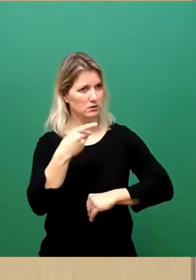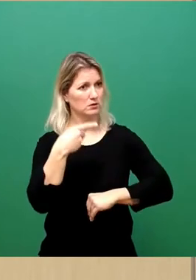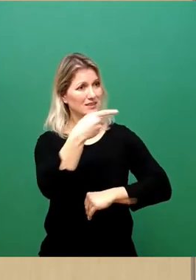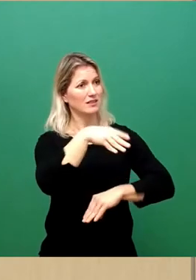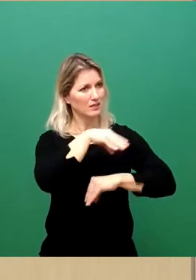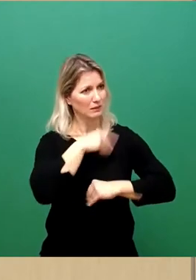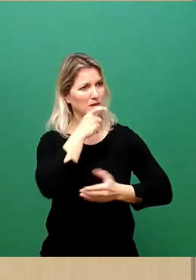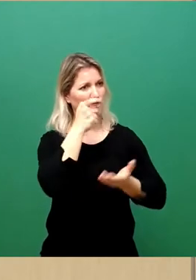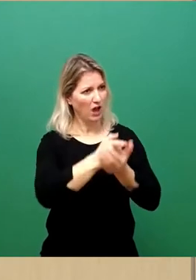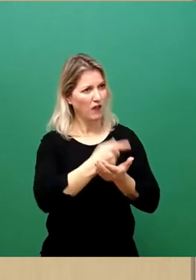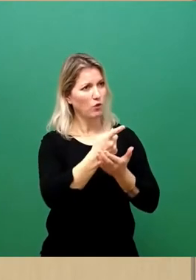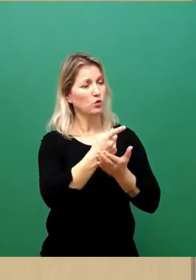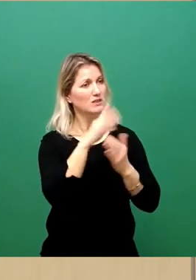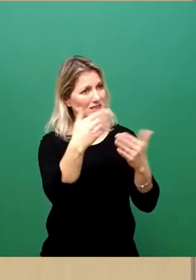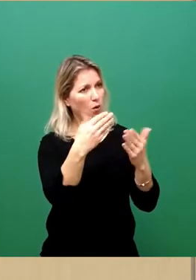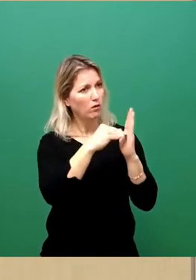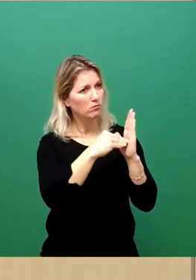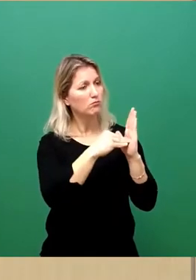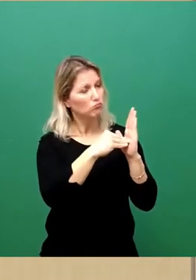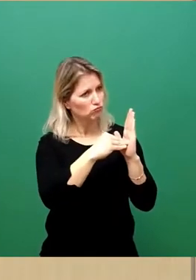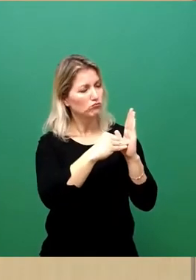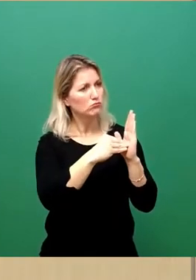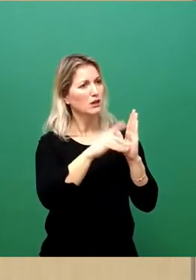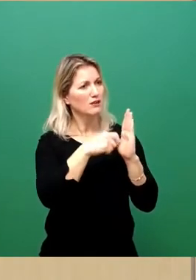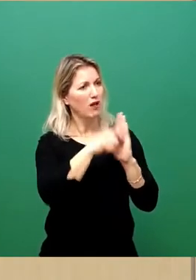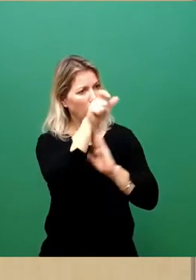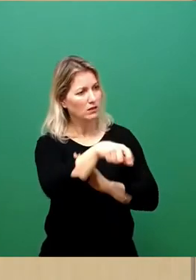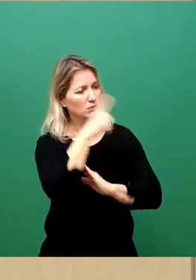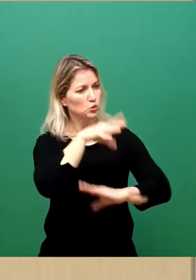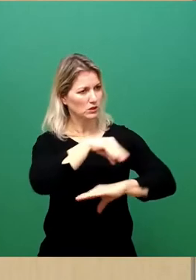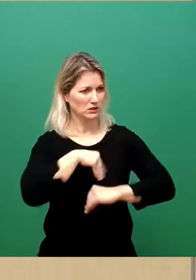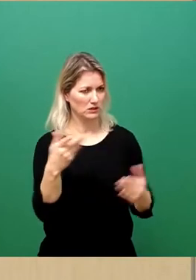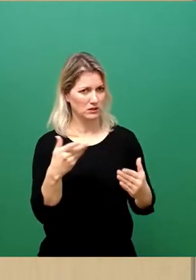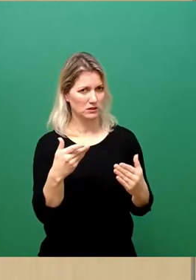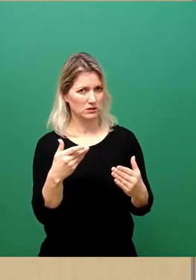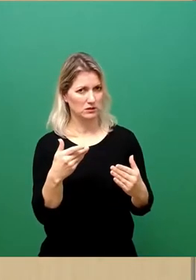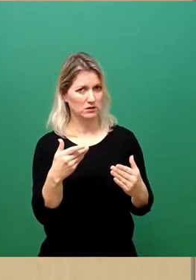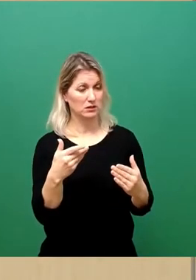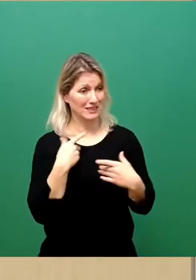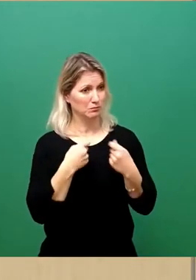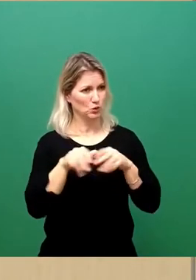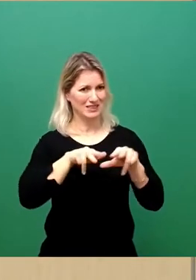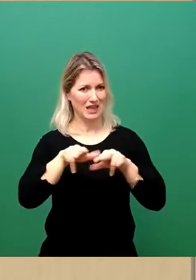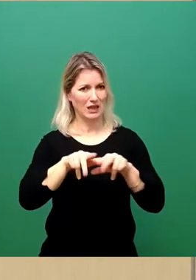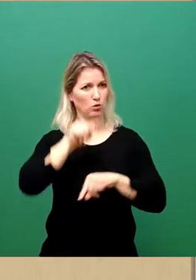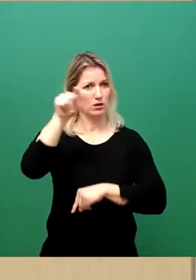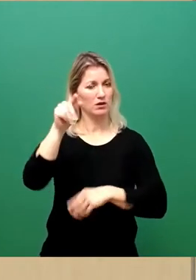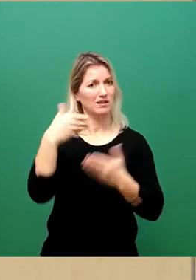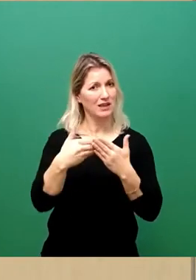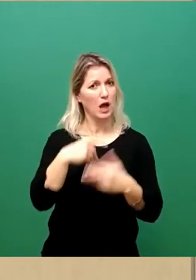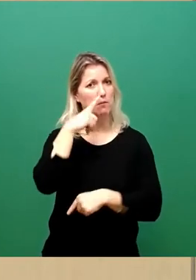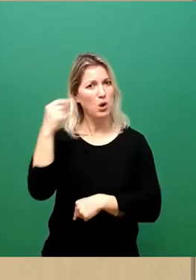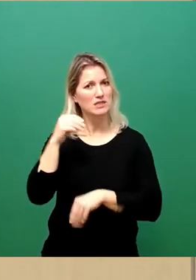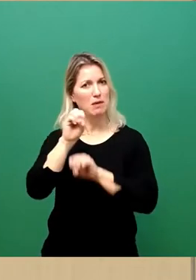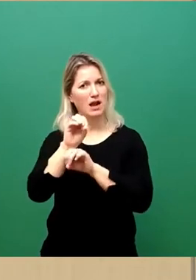man so will, für das, was außerhalb unserer Grenzen passiert. Und das ist die Bundesregierung. Die Potsdamer Erklärung ist zu einem Zeitpunkt